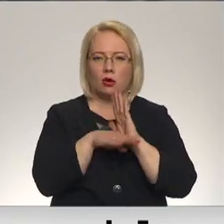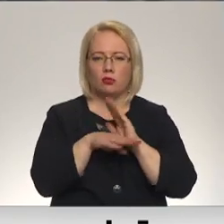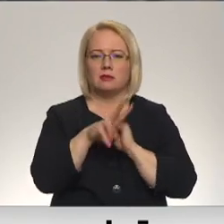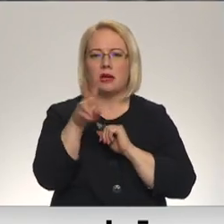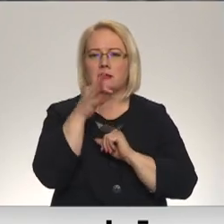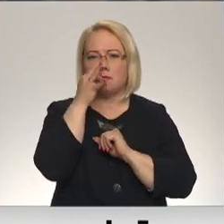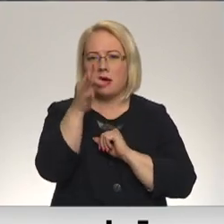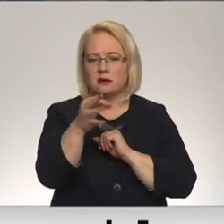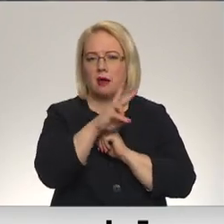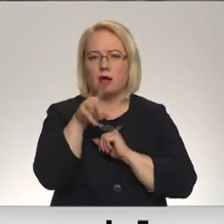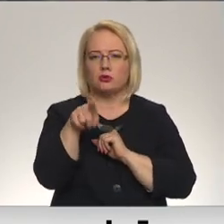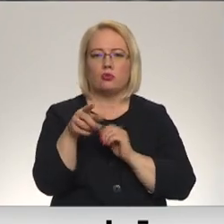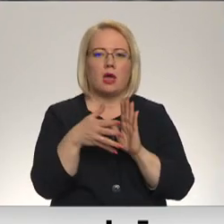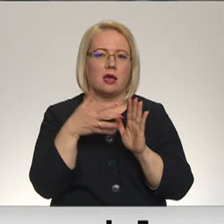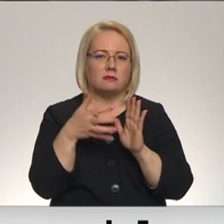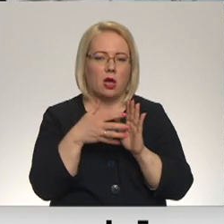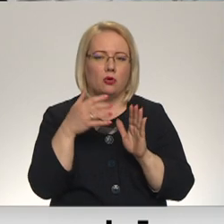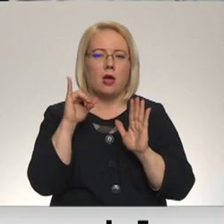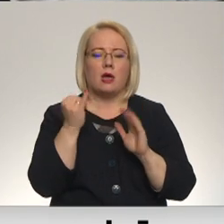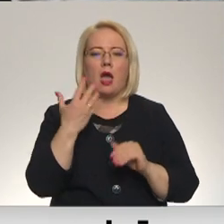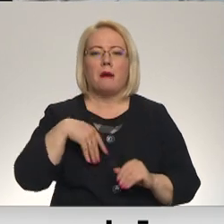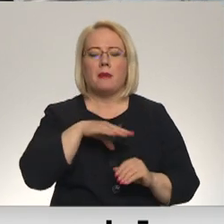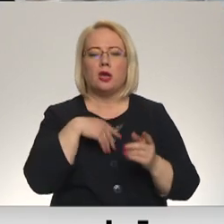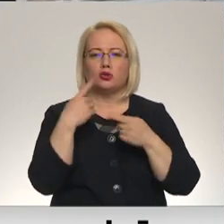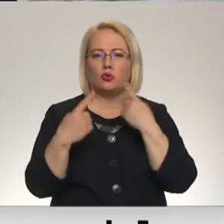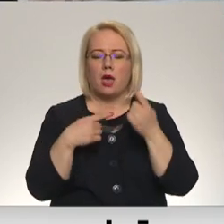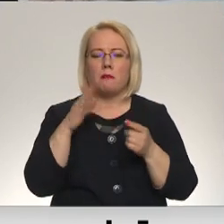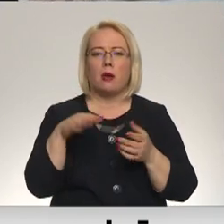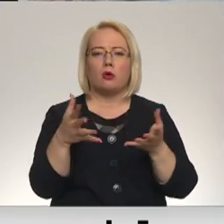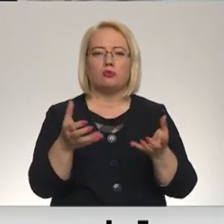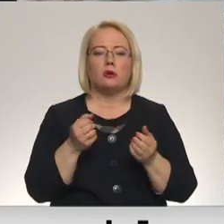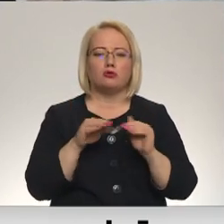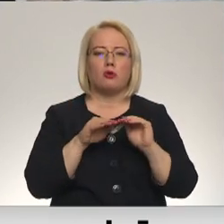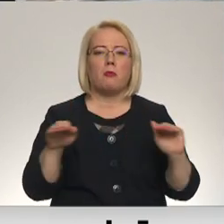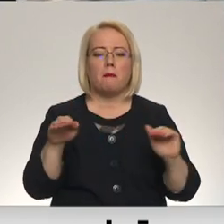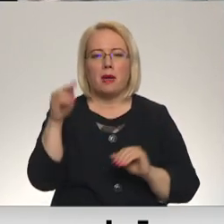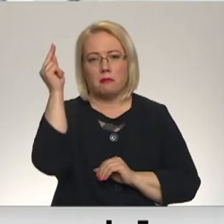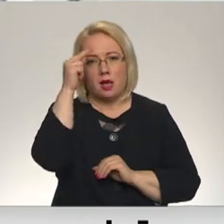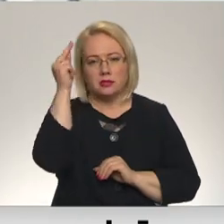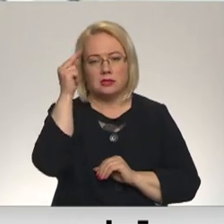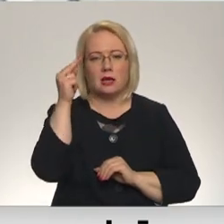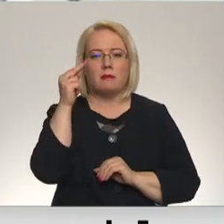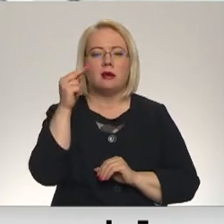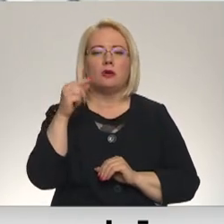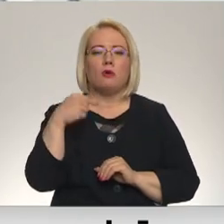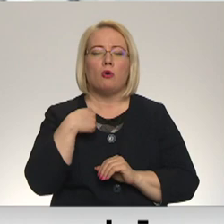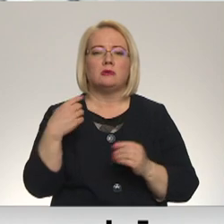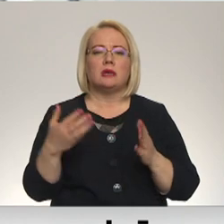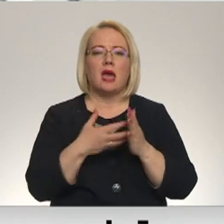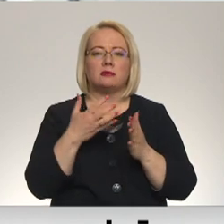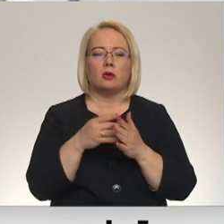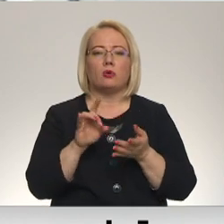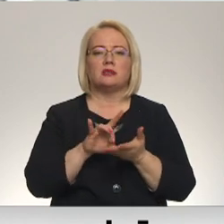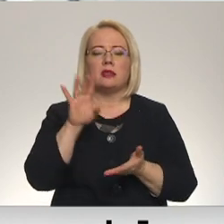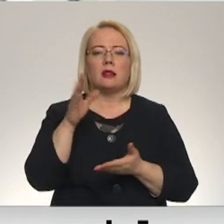pasaka, kas mums tur ir jāizmanto, ja mēs manājam par uzņemšanu pamatu studijās. Mums ir jāizmanto šobrīdātie centralizietu